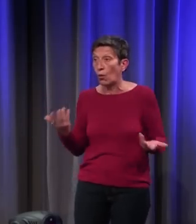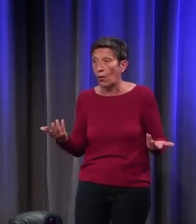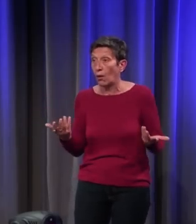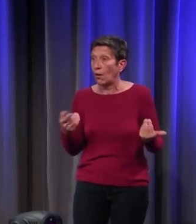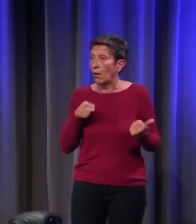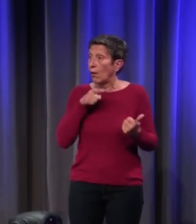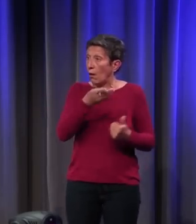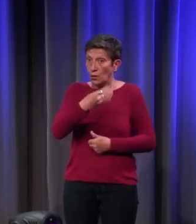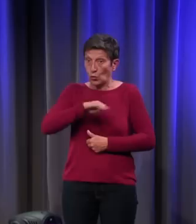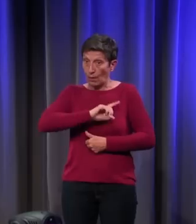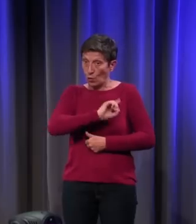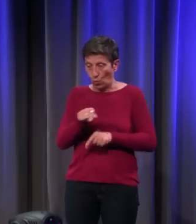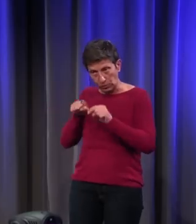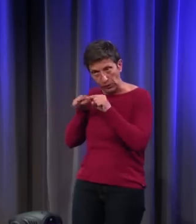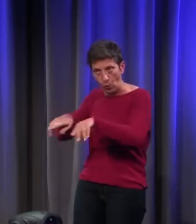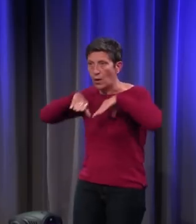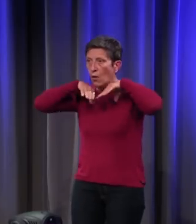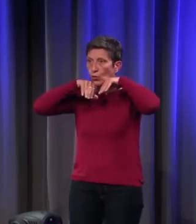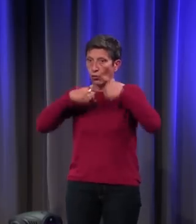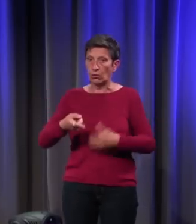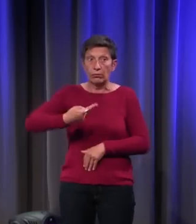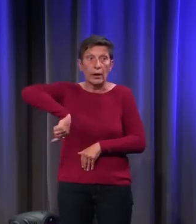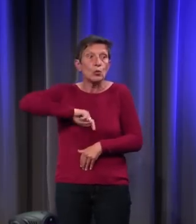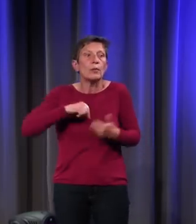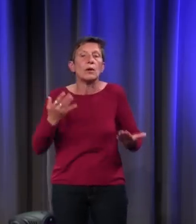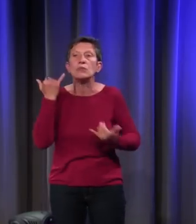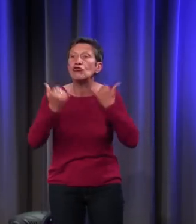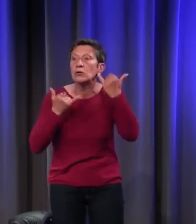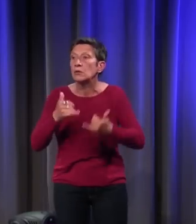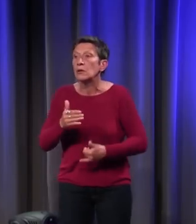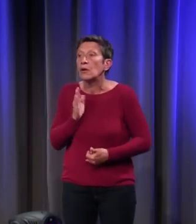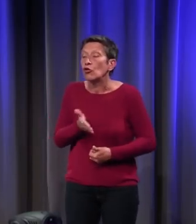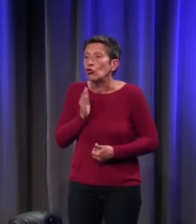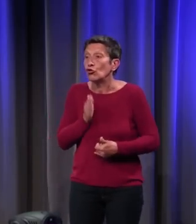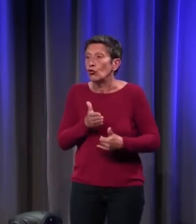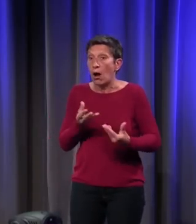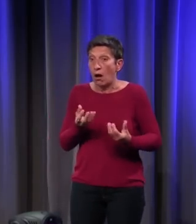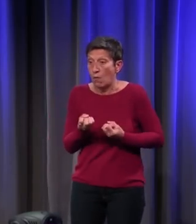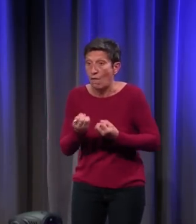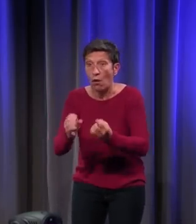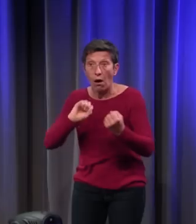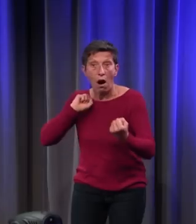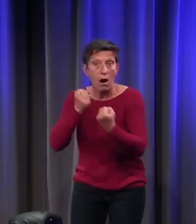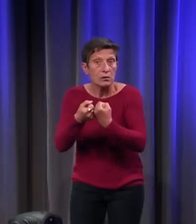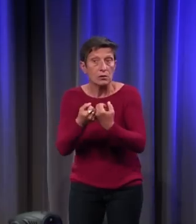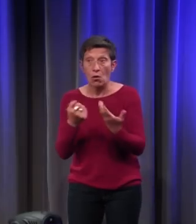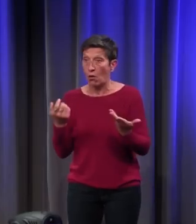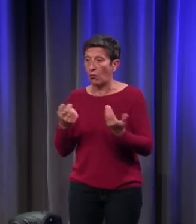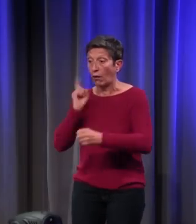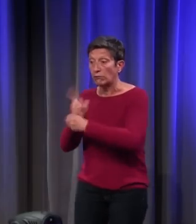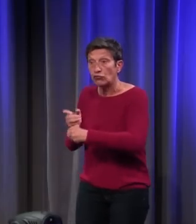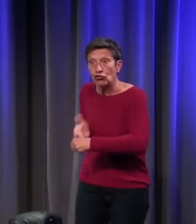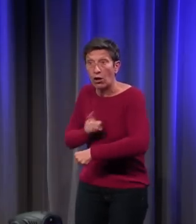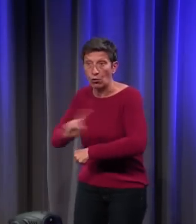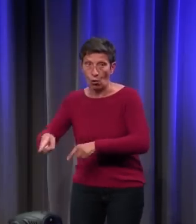n'est en rien responsable. Alors que nous, aujourd'hui, si un chien occasionne un oxydant, c'est le propriétaire du chien qui